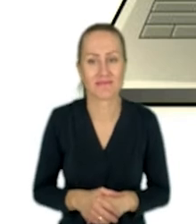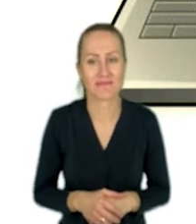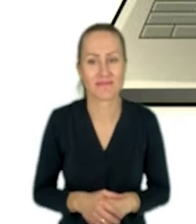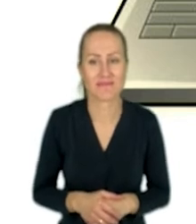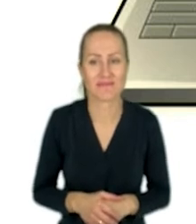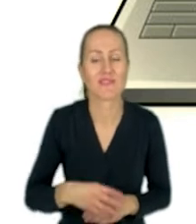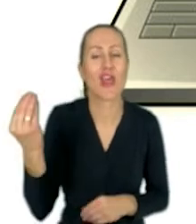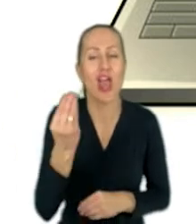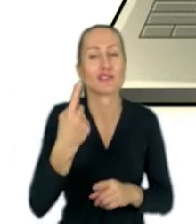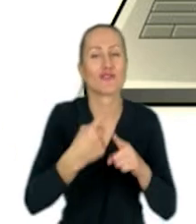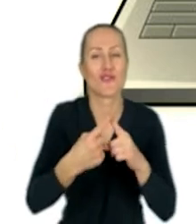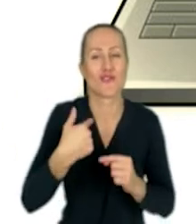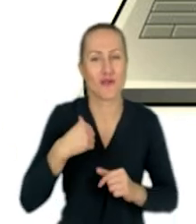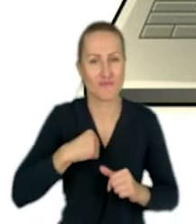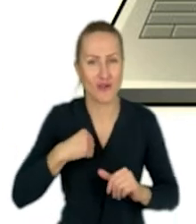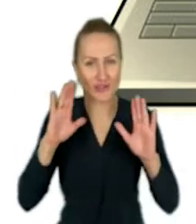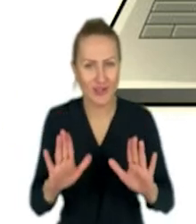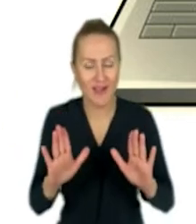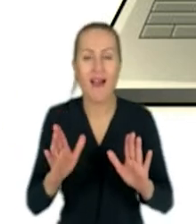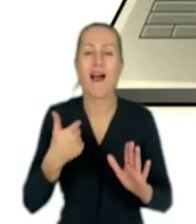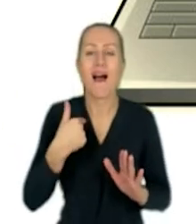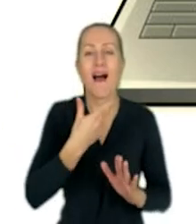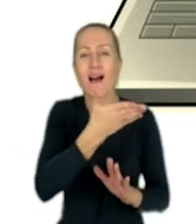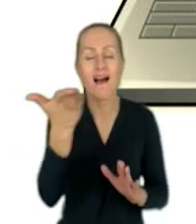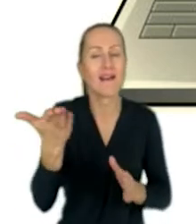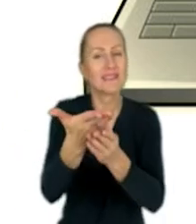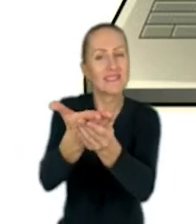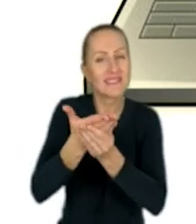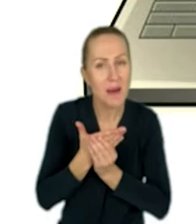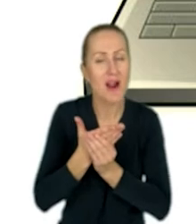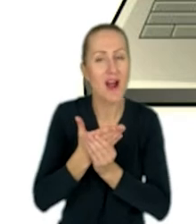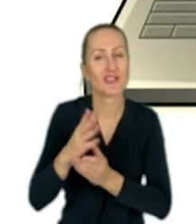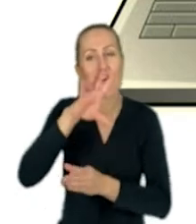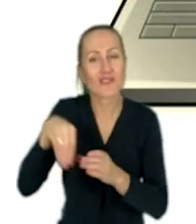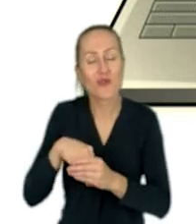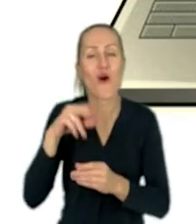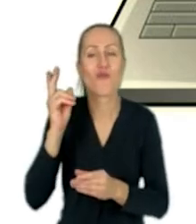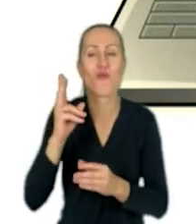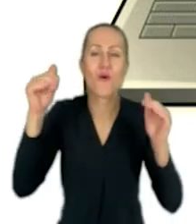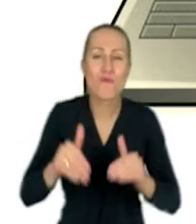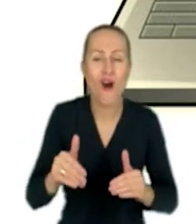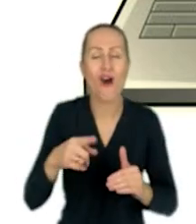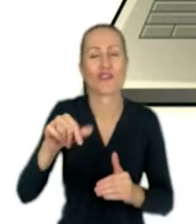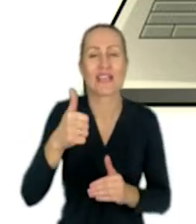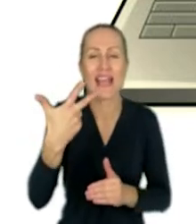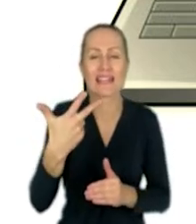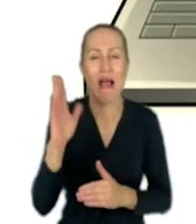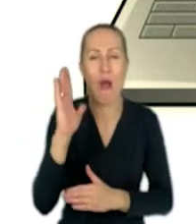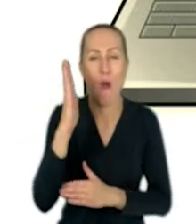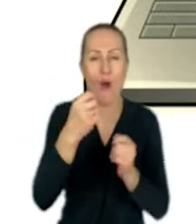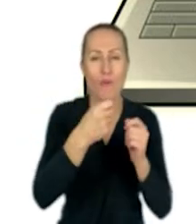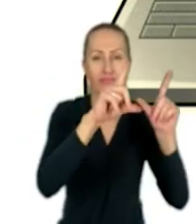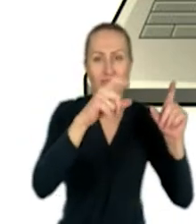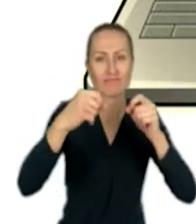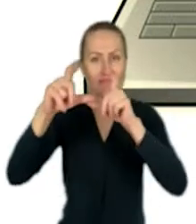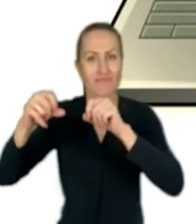poczekam. Zapraszam wszystkich, którzy mają taką możliwość, żeby mieć otwarte kilka zakładek, kilka okienek, żebyście dołączyli